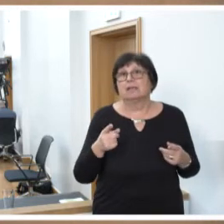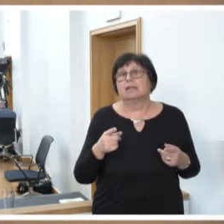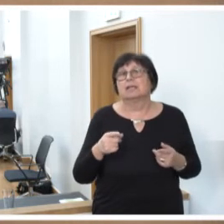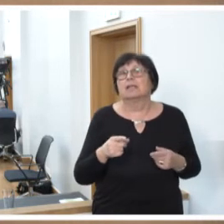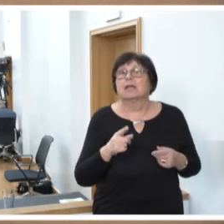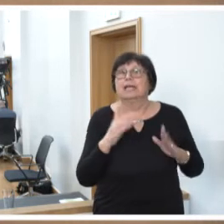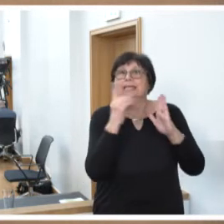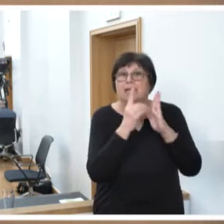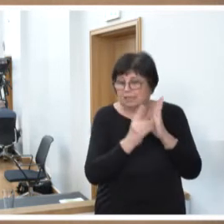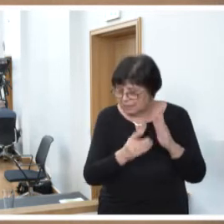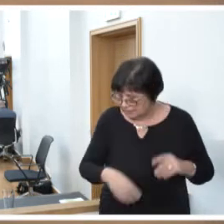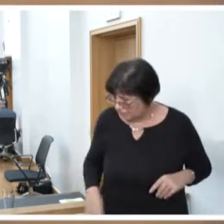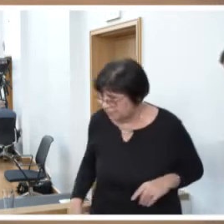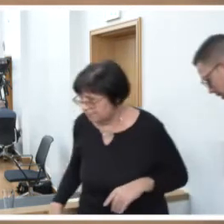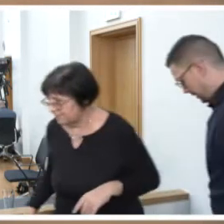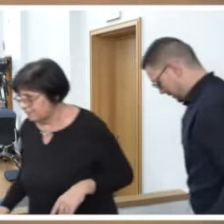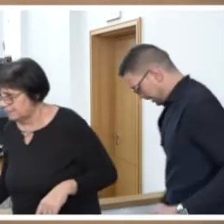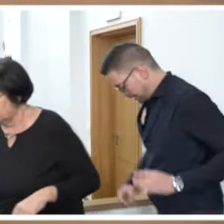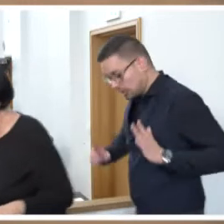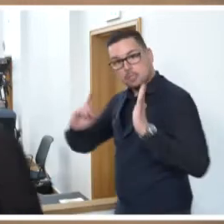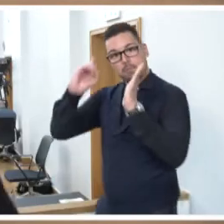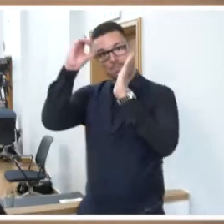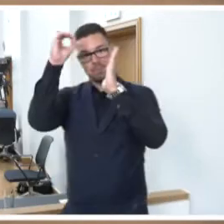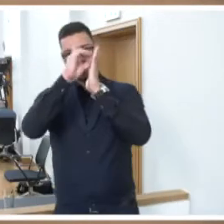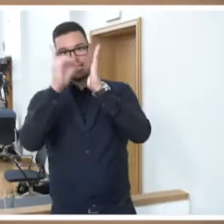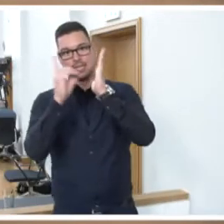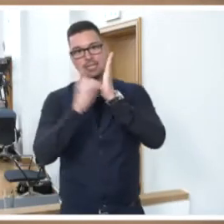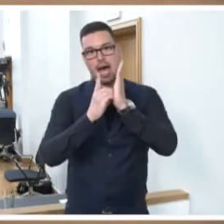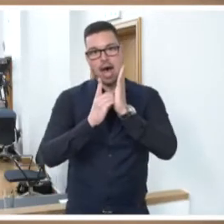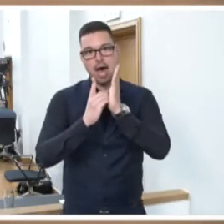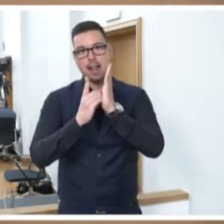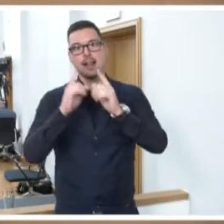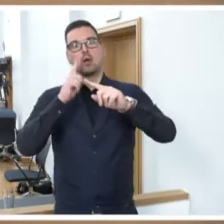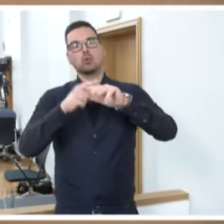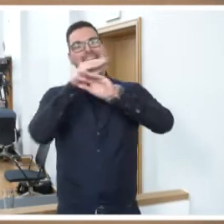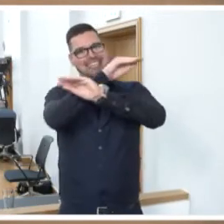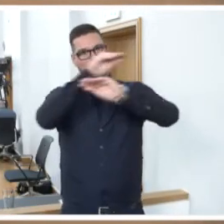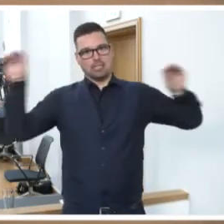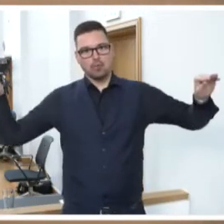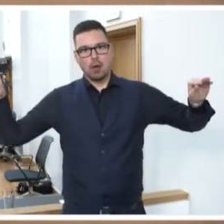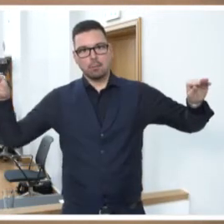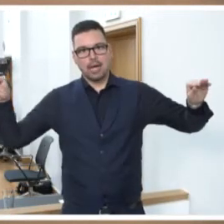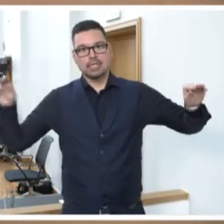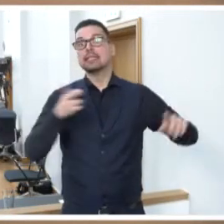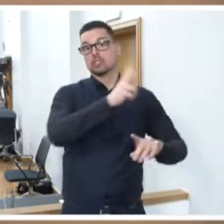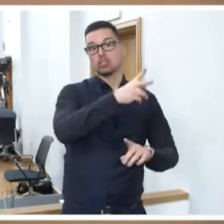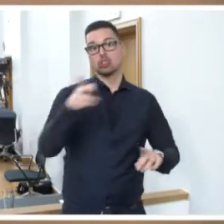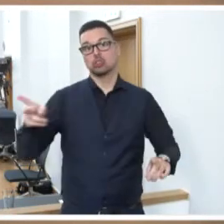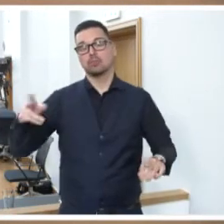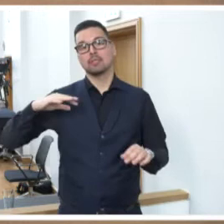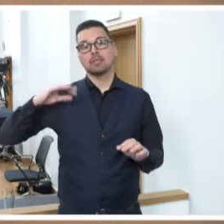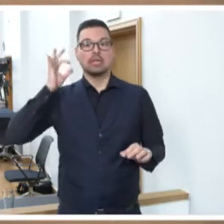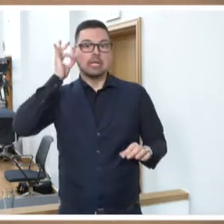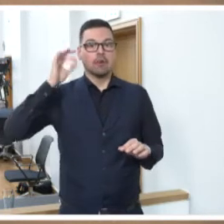Digitalisierung geht, um die Frage Informatikunterricht, das ist alles richtig, die Ministerin hat die Leitlinien